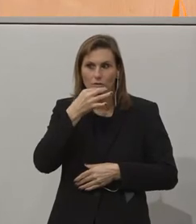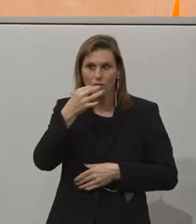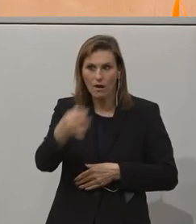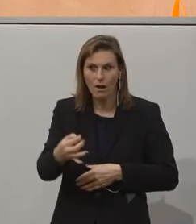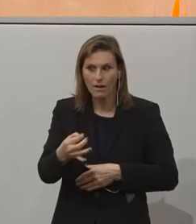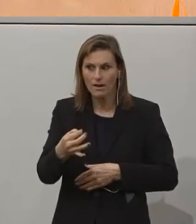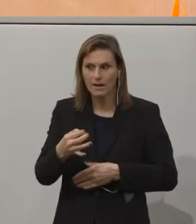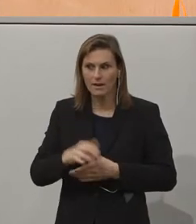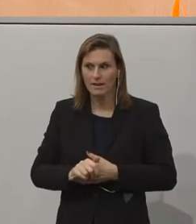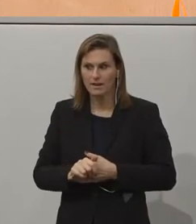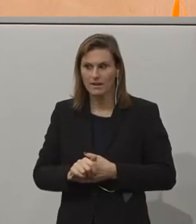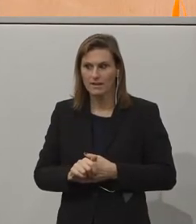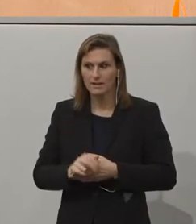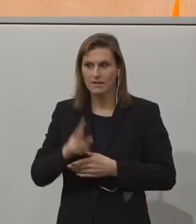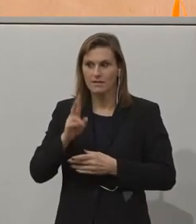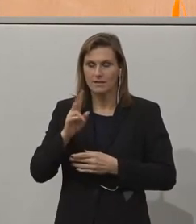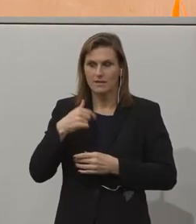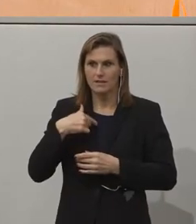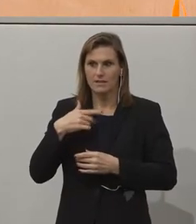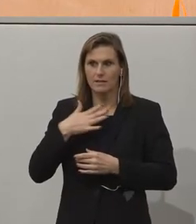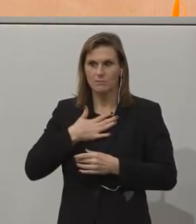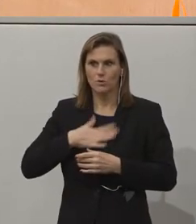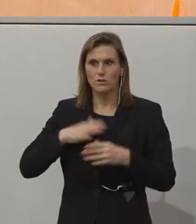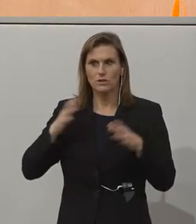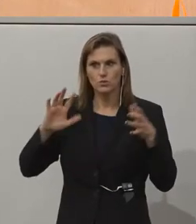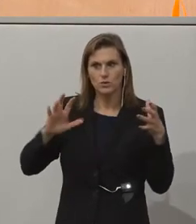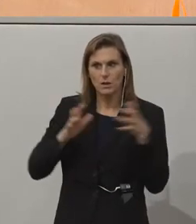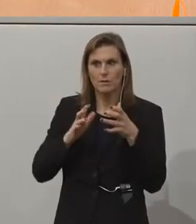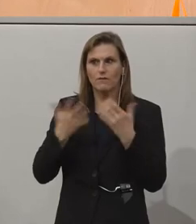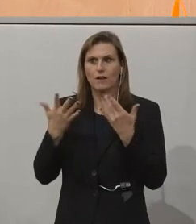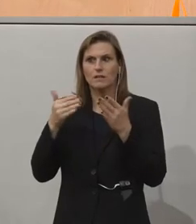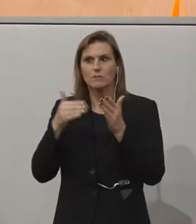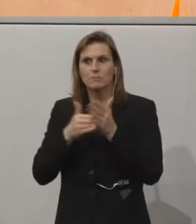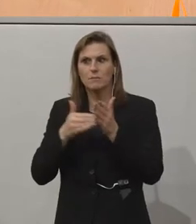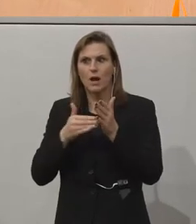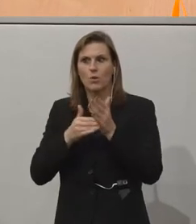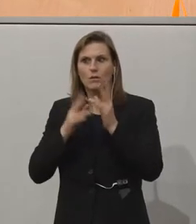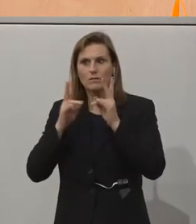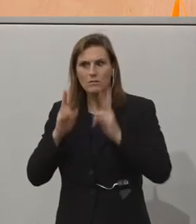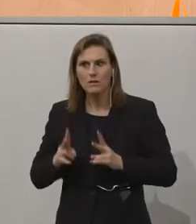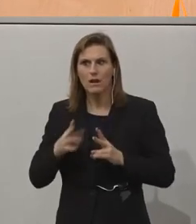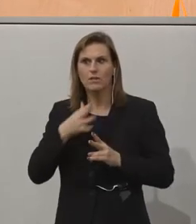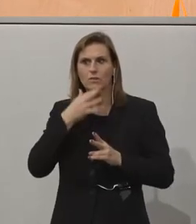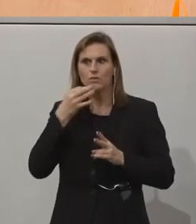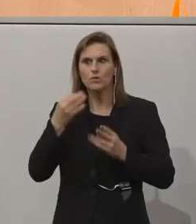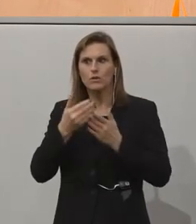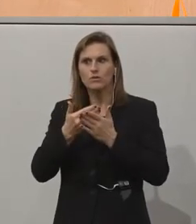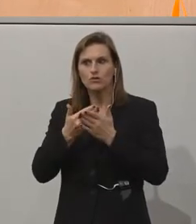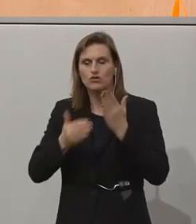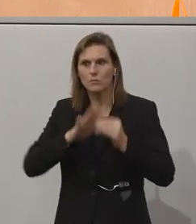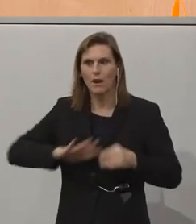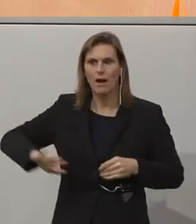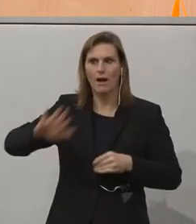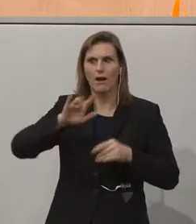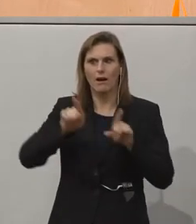sum up the question in short. So, what is needed to be able to come to the German-speaking market, to scale